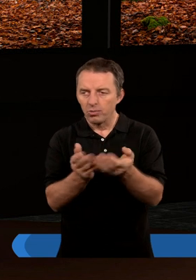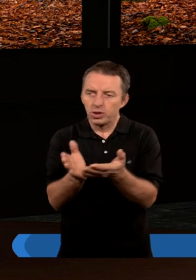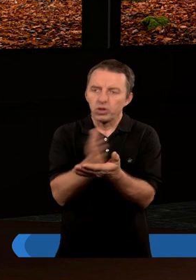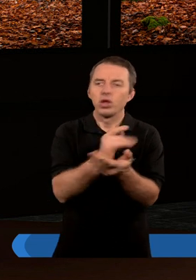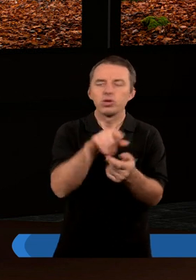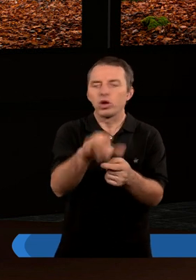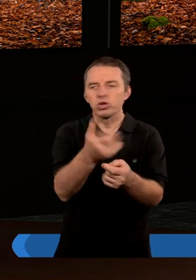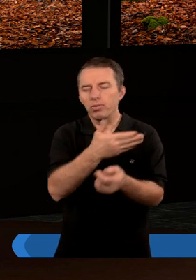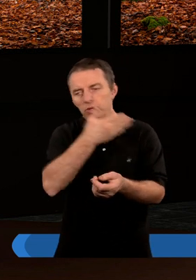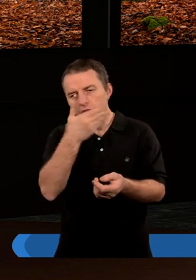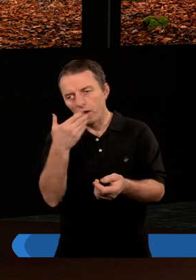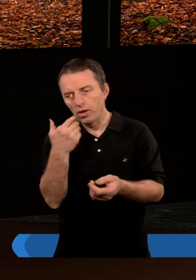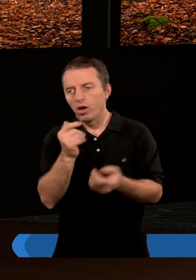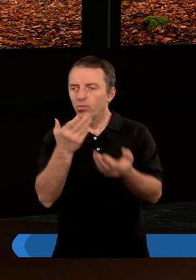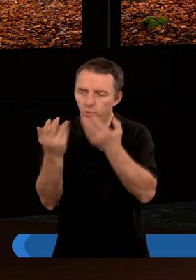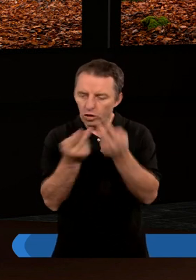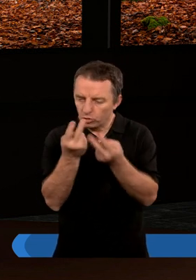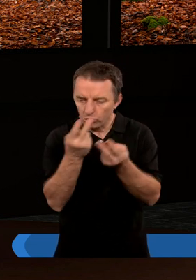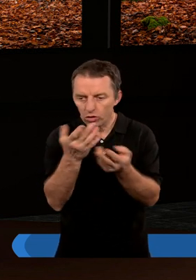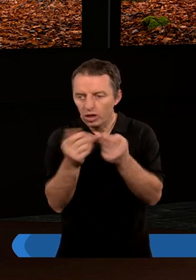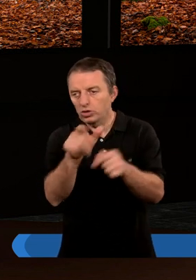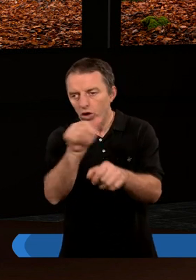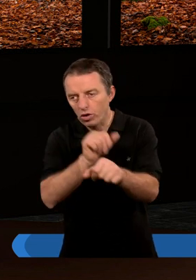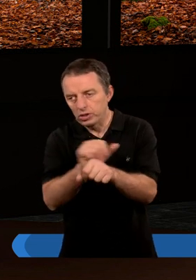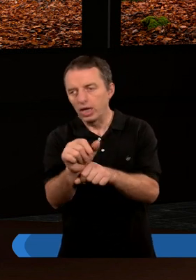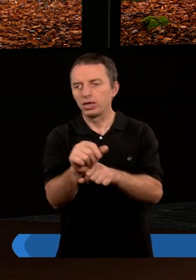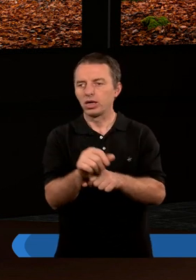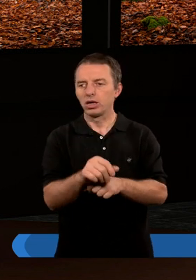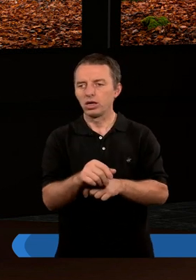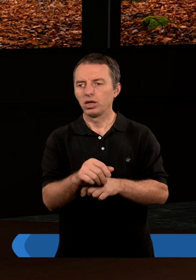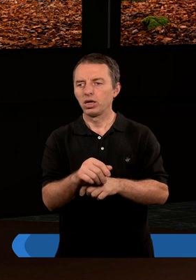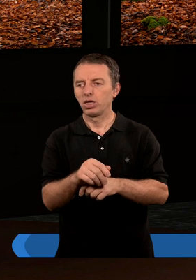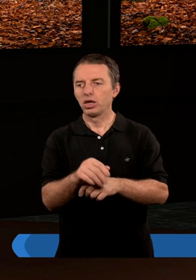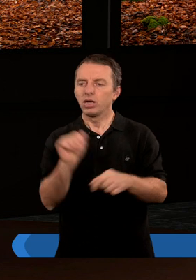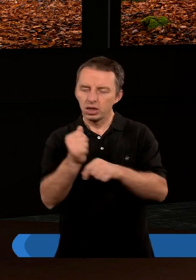tam tego, czego tam nie ma, a wyczytywać to, co tam jest. Jakbym przywołał jeszcze